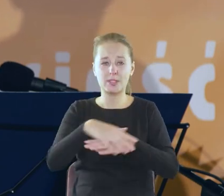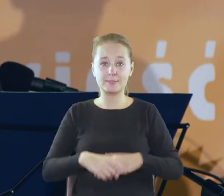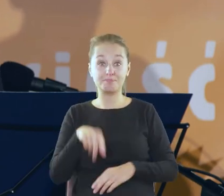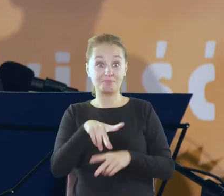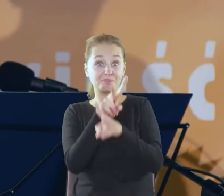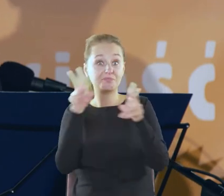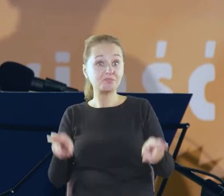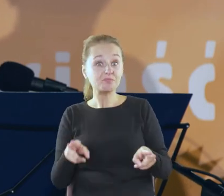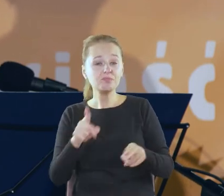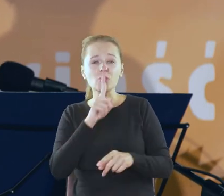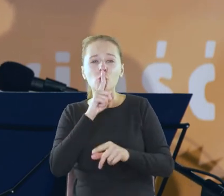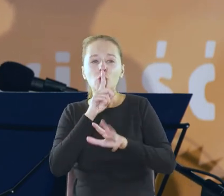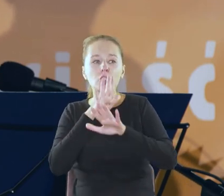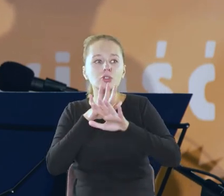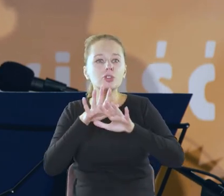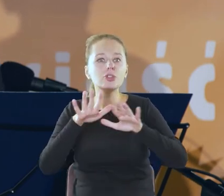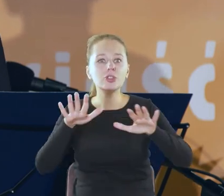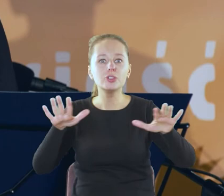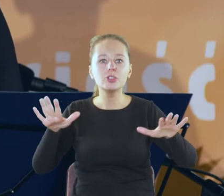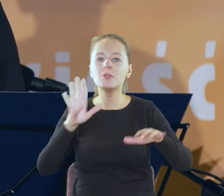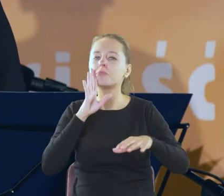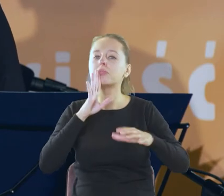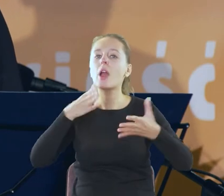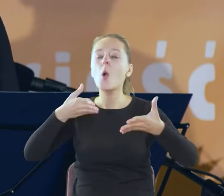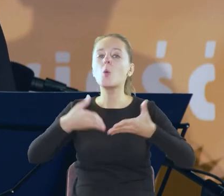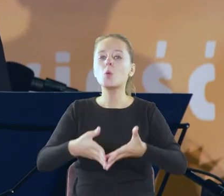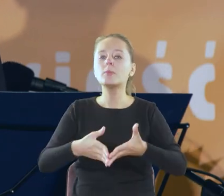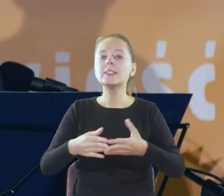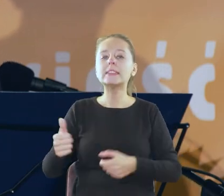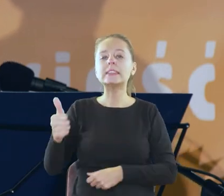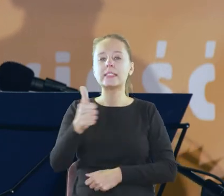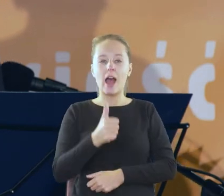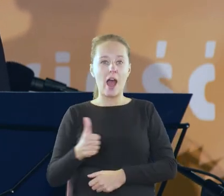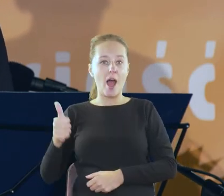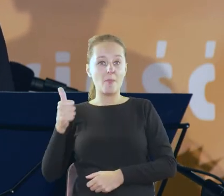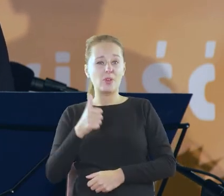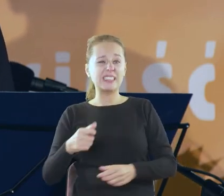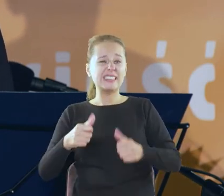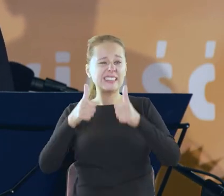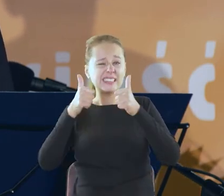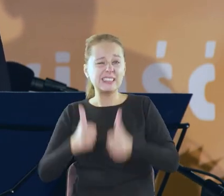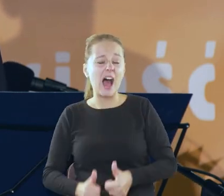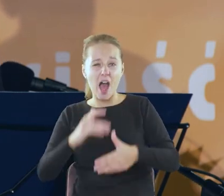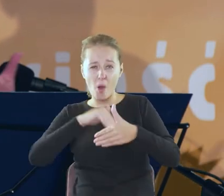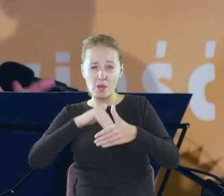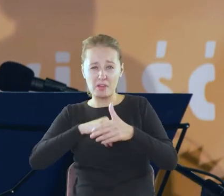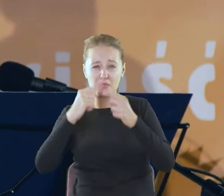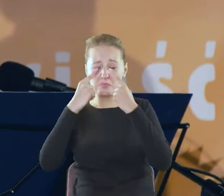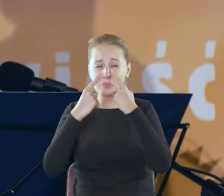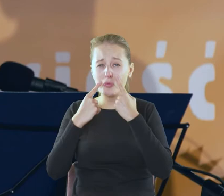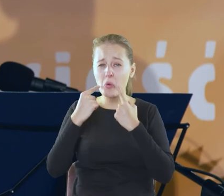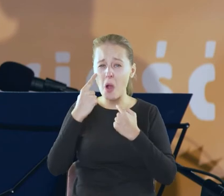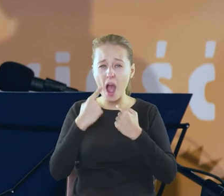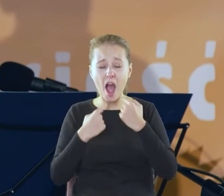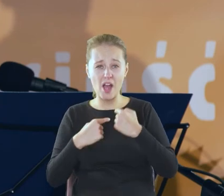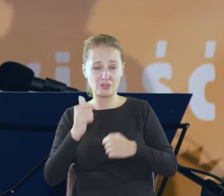ciszy niemal grobowej samotności bezbrzeżnej i ciągłego wewnętrznego płaczu nad